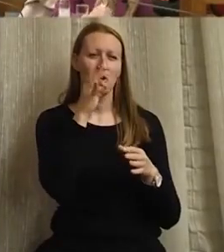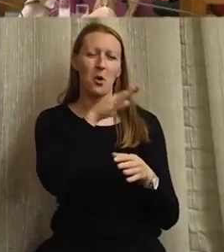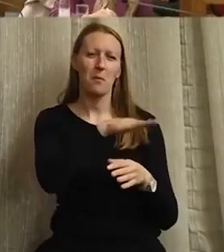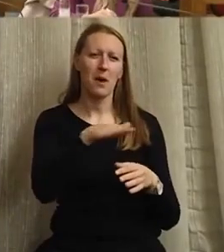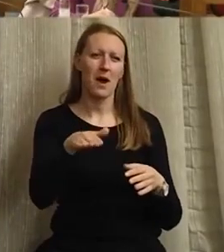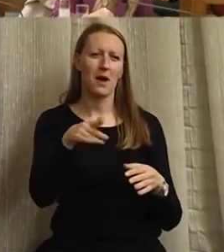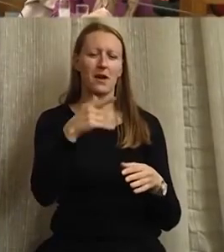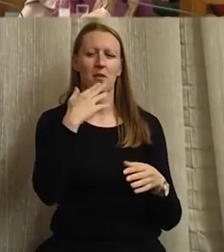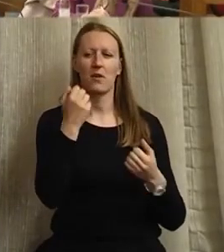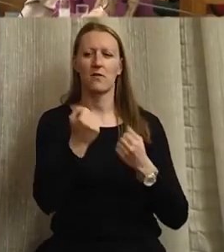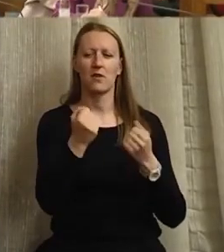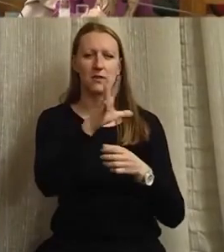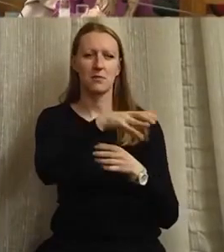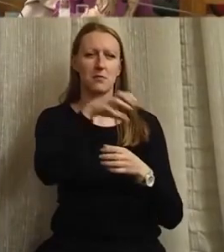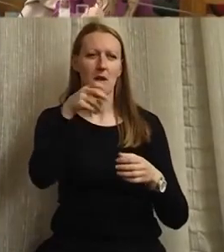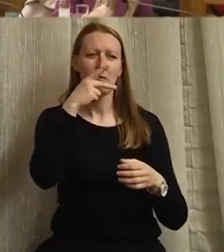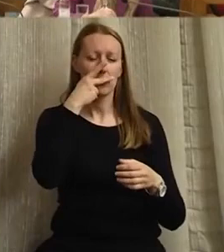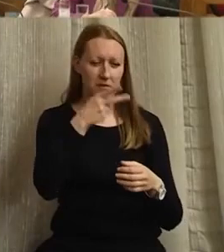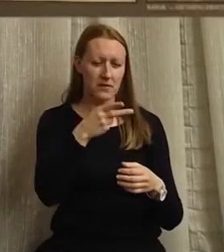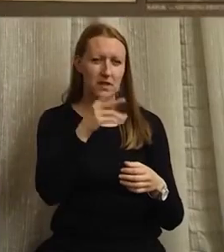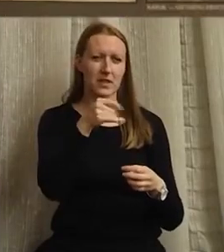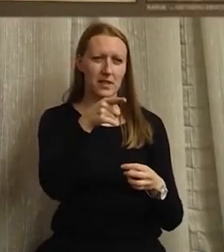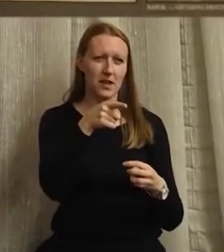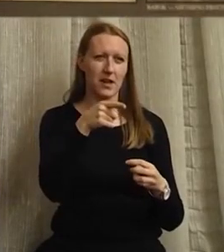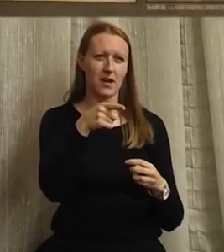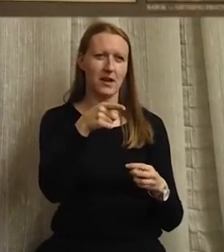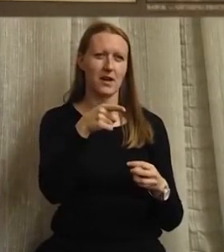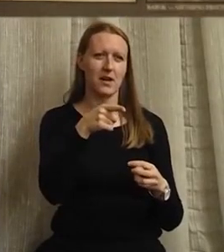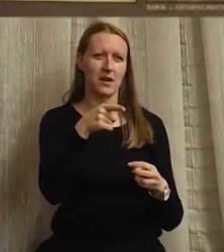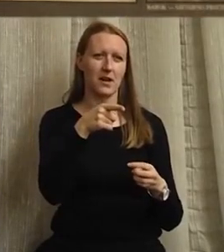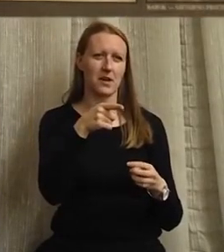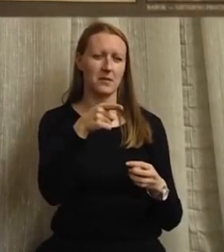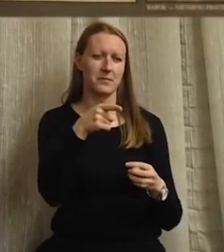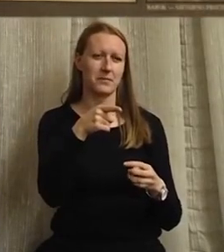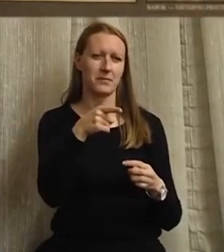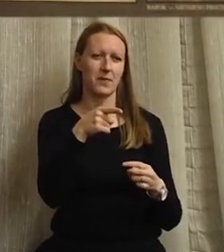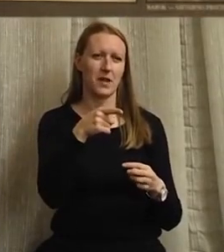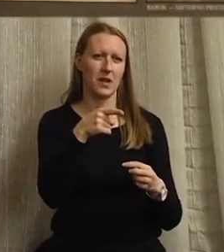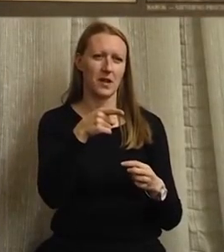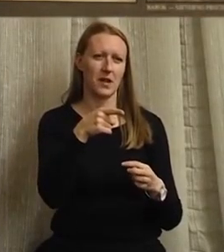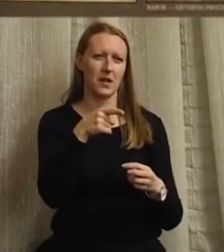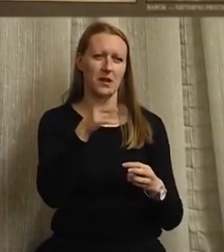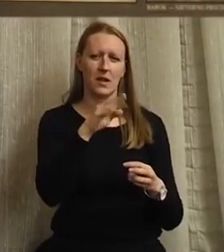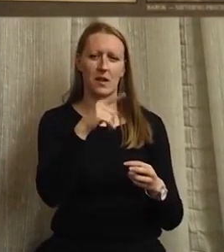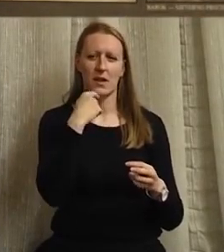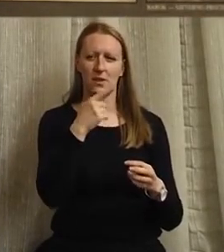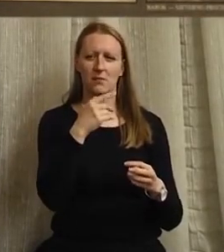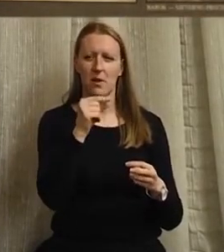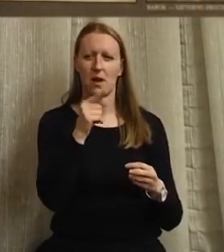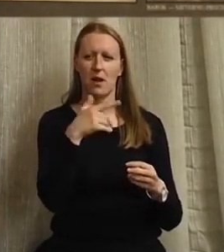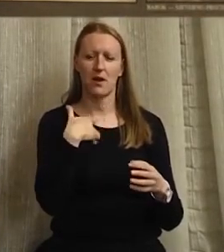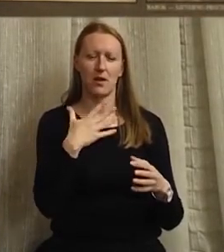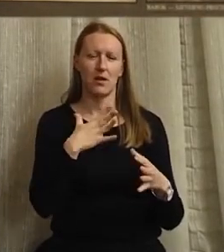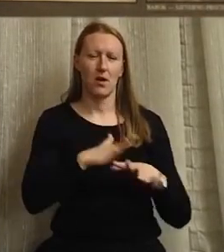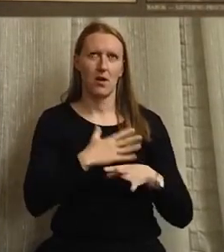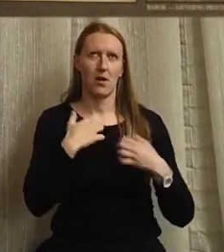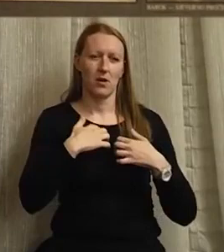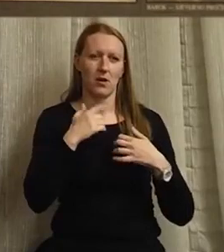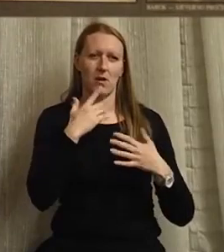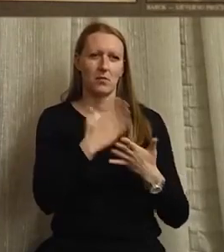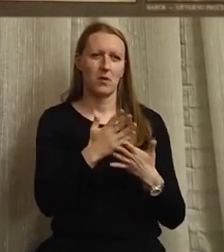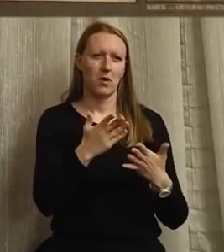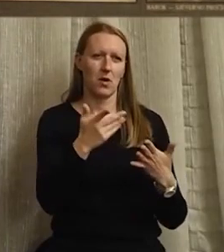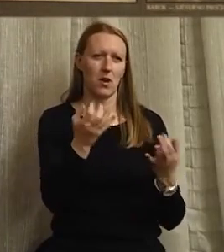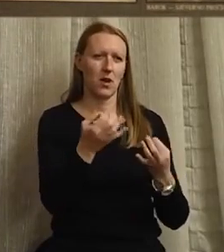parkingu i o dečkima koji voze pauk. Kad budete vidjeli Davra Klaj, sad sam malo emotivan jer se